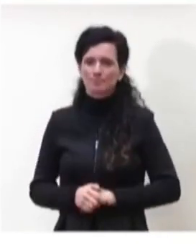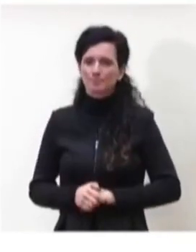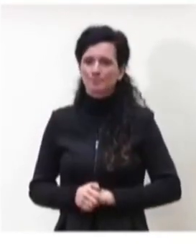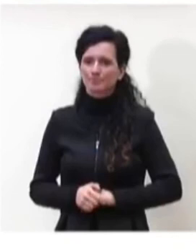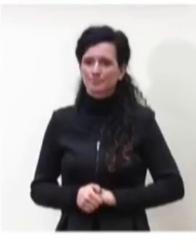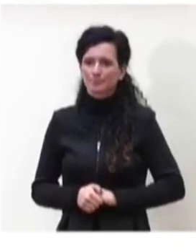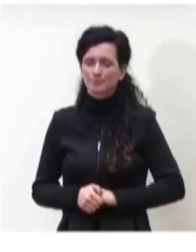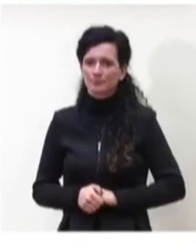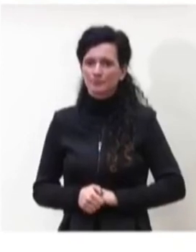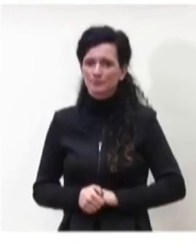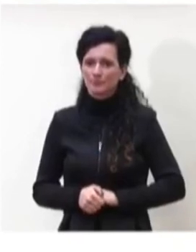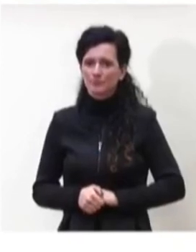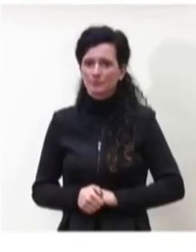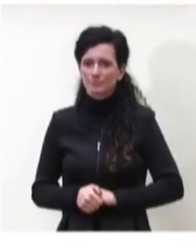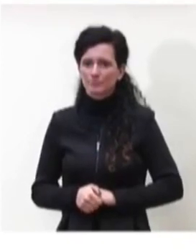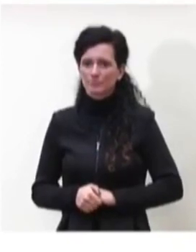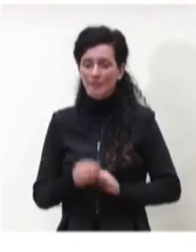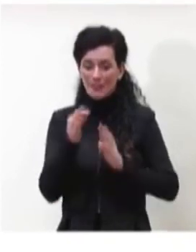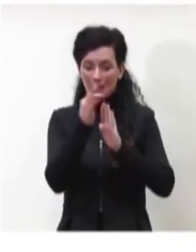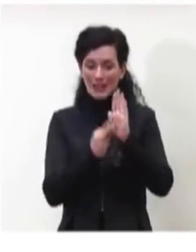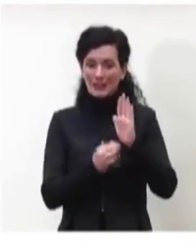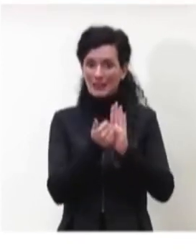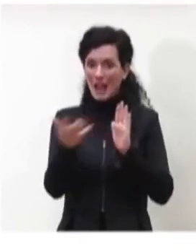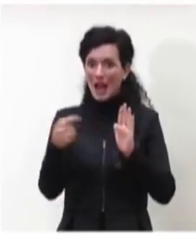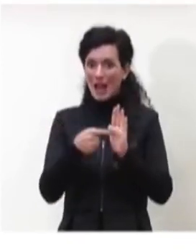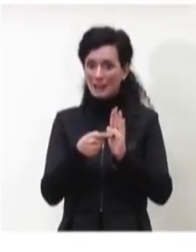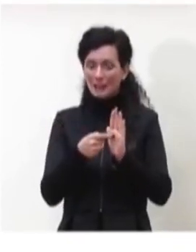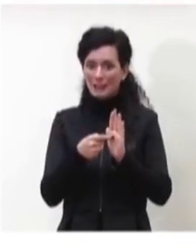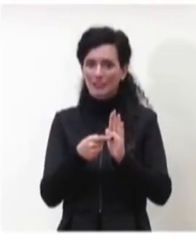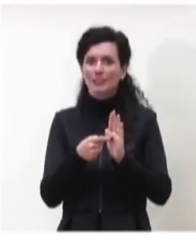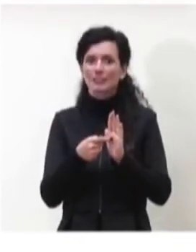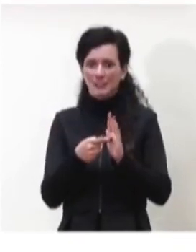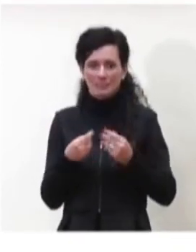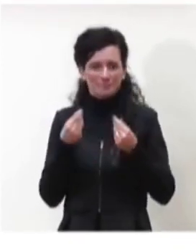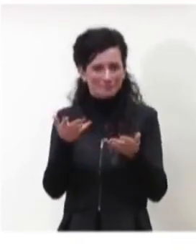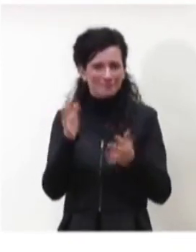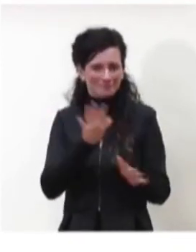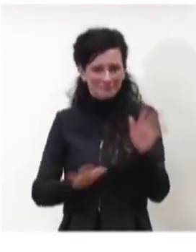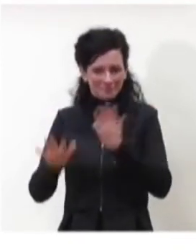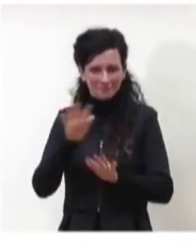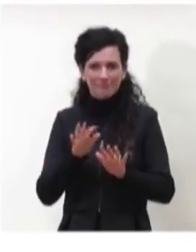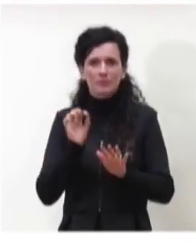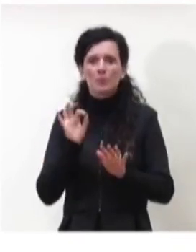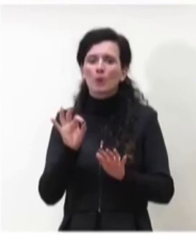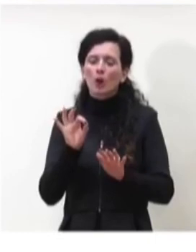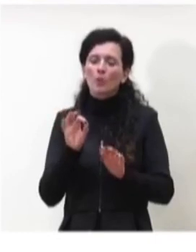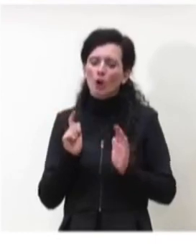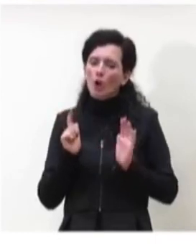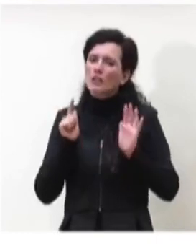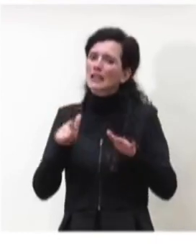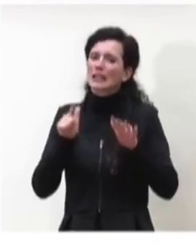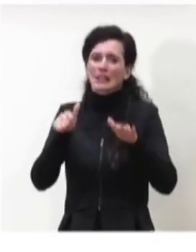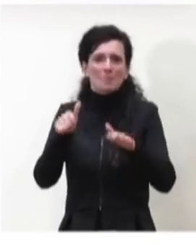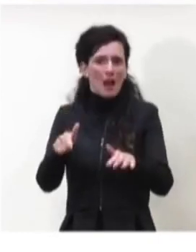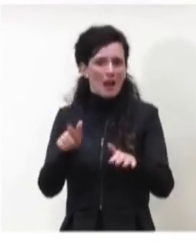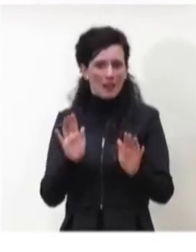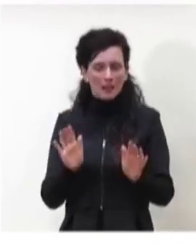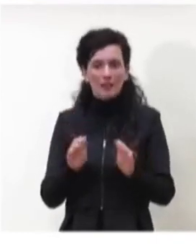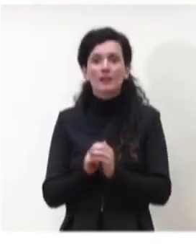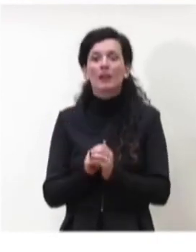Questi sono i dati su base settimanale che ci raccontano un po' l'epidemia nell